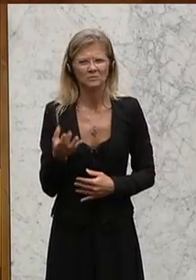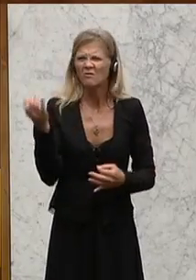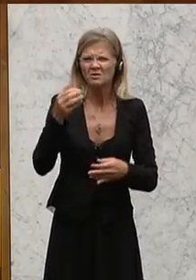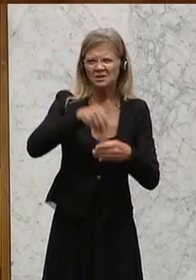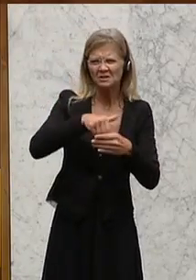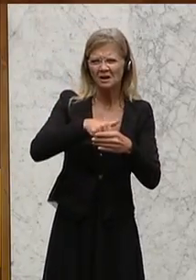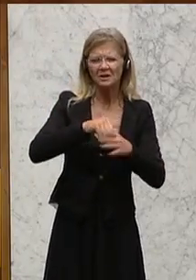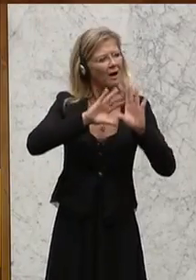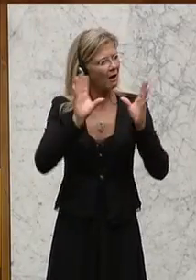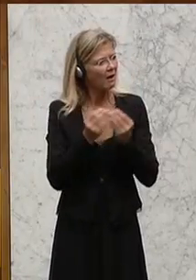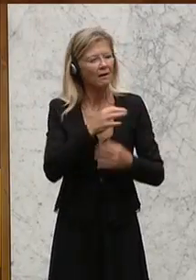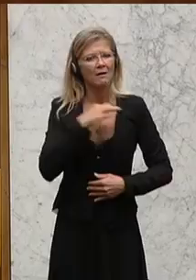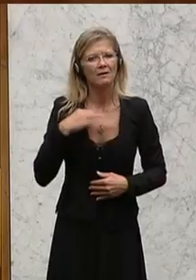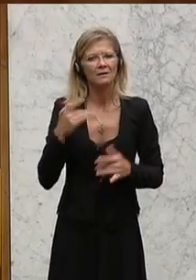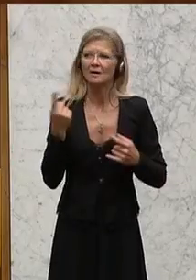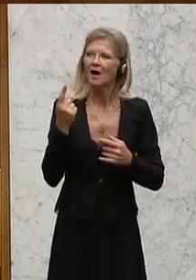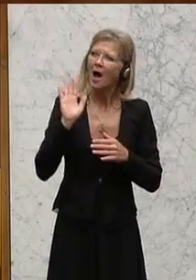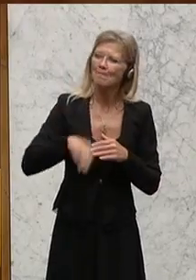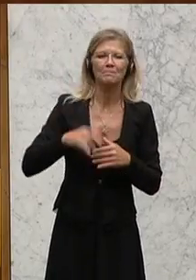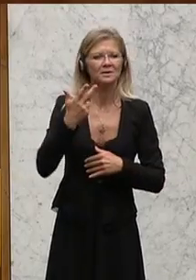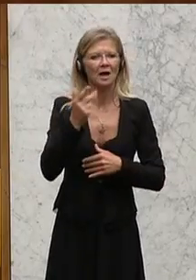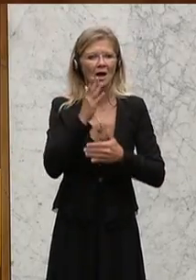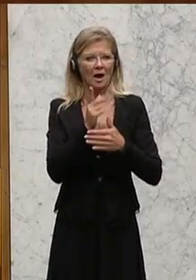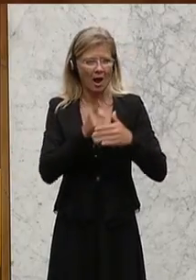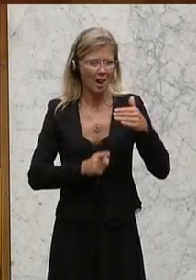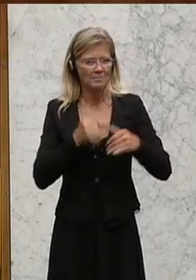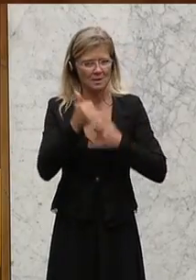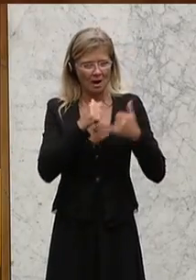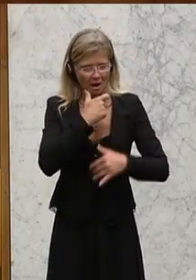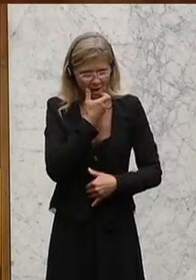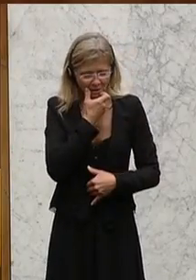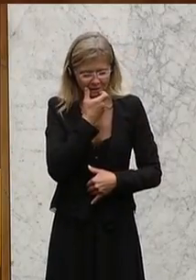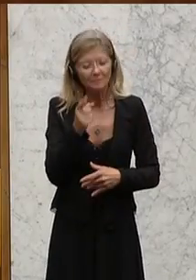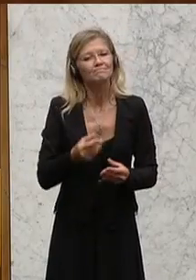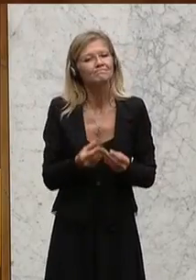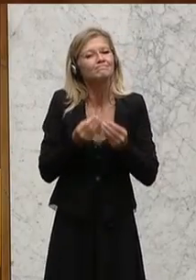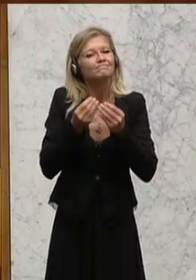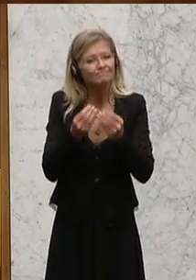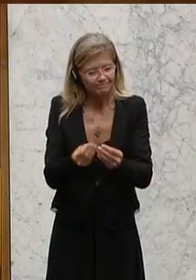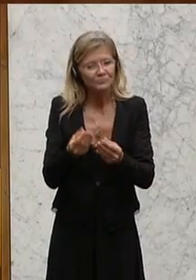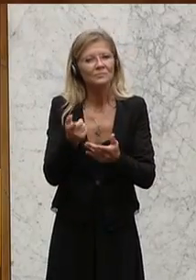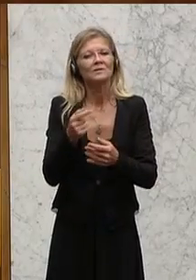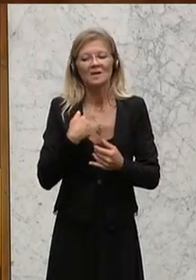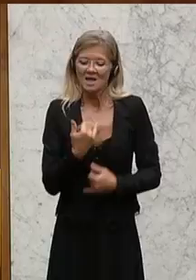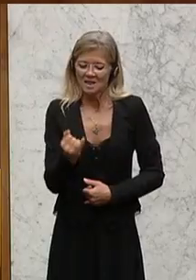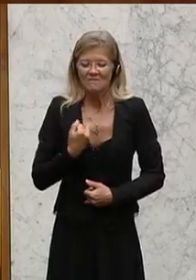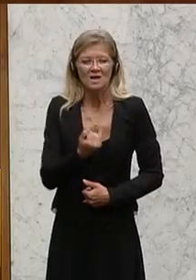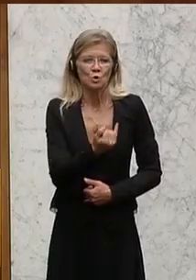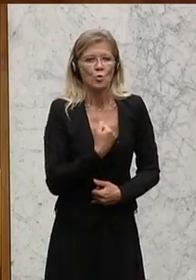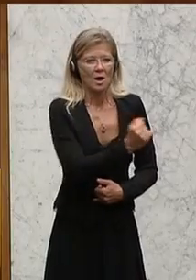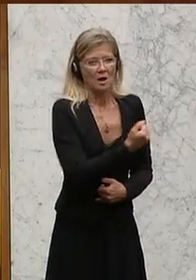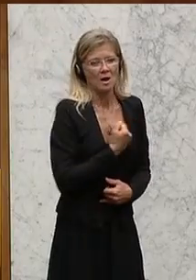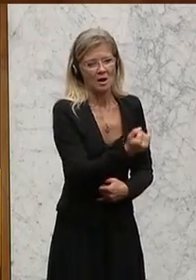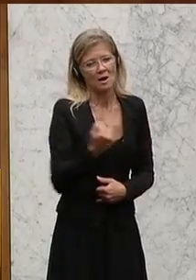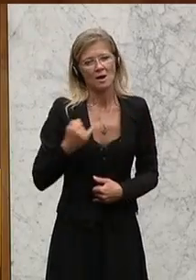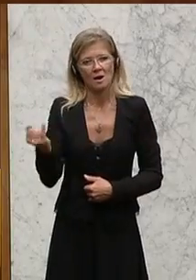Jahren wird ein individueller Bildungskompass durch die KindergartenpädagogInnen erstellt. Das